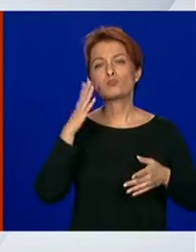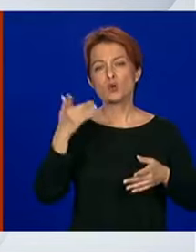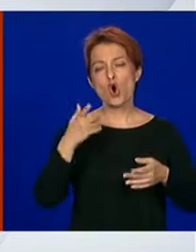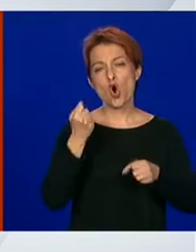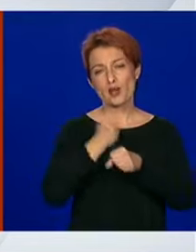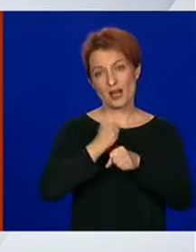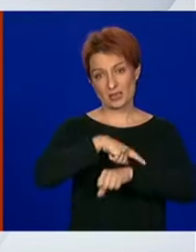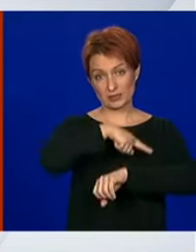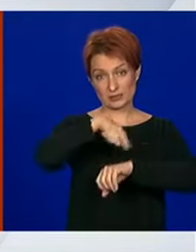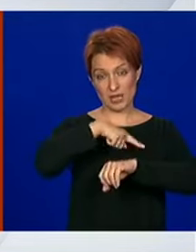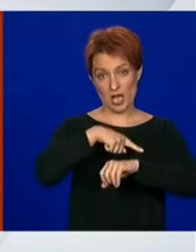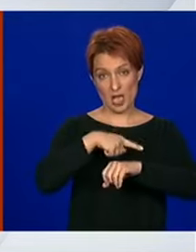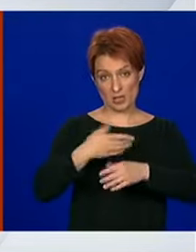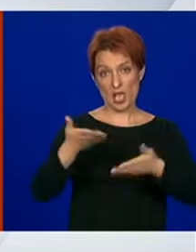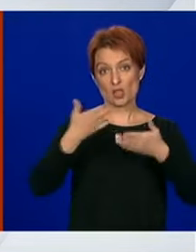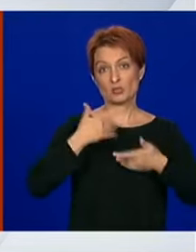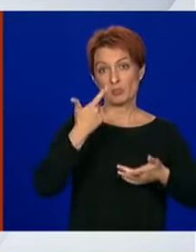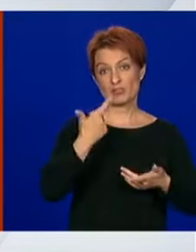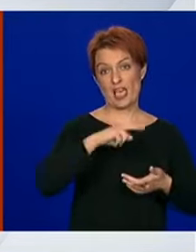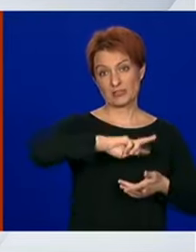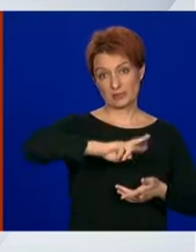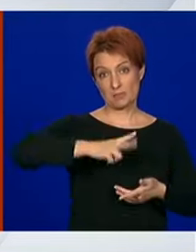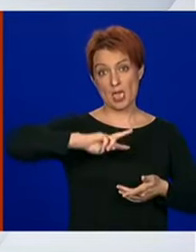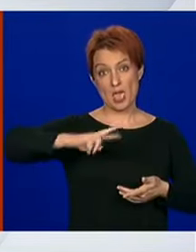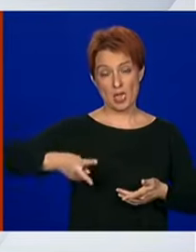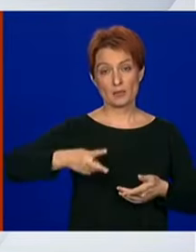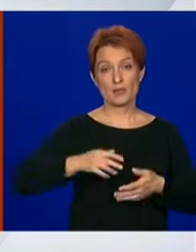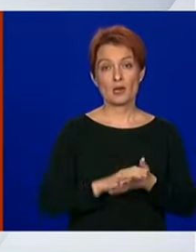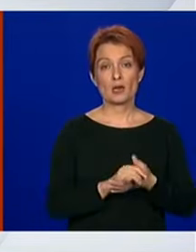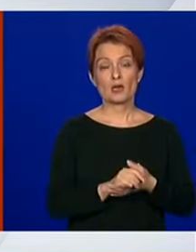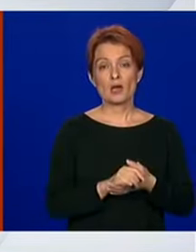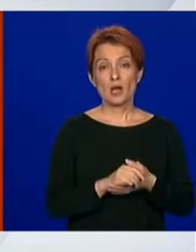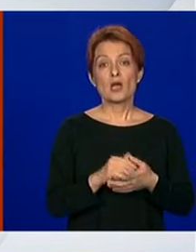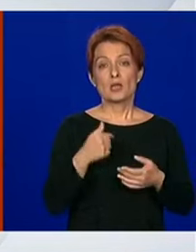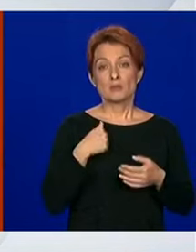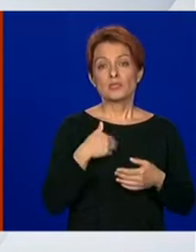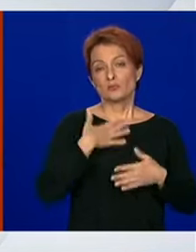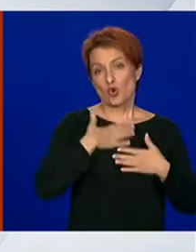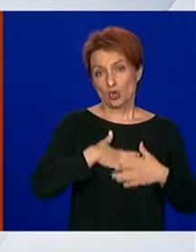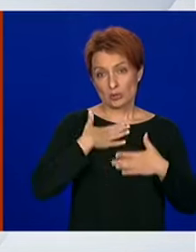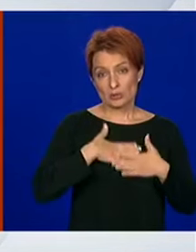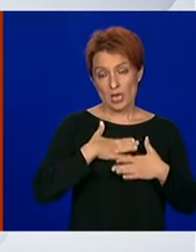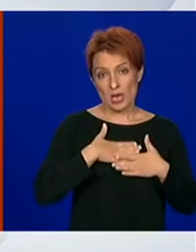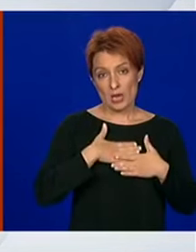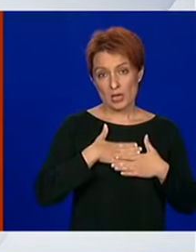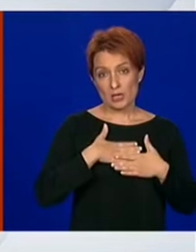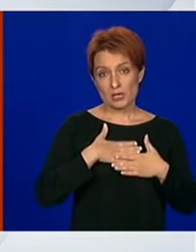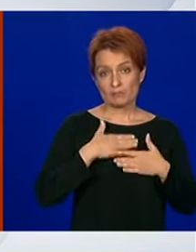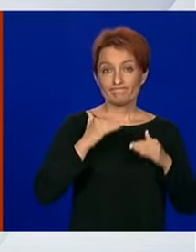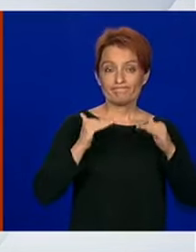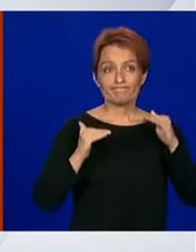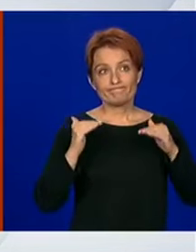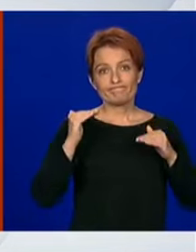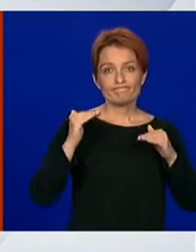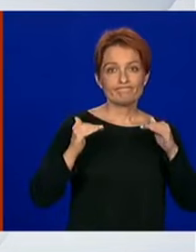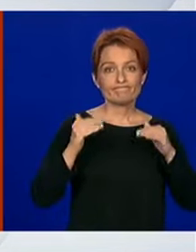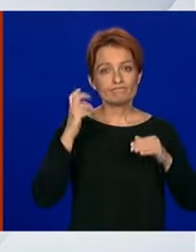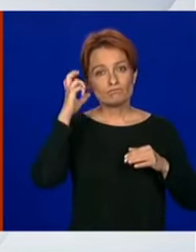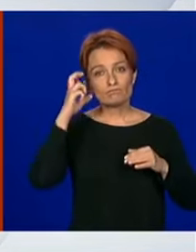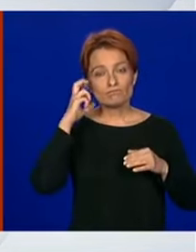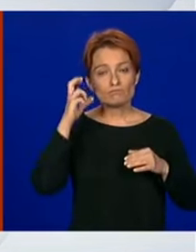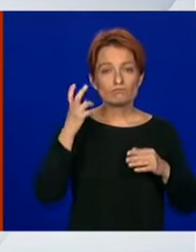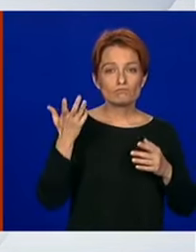dobili smo dvije smjene. I zbog toga smo htjeli na drugoj strani vage ove na koje mi